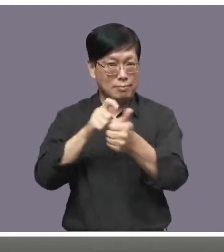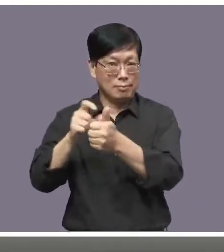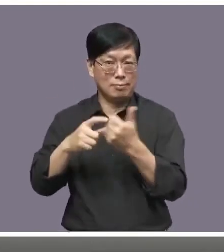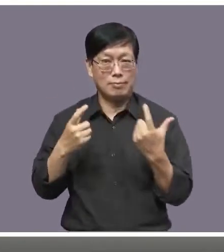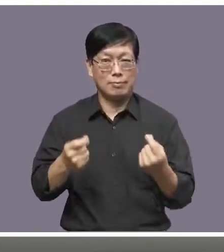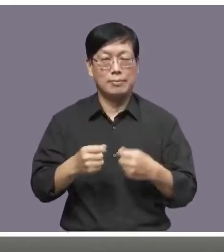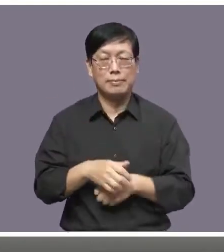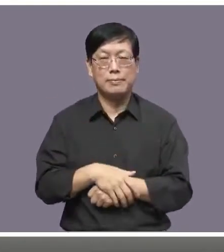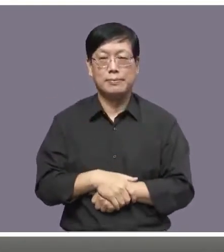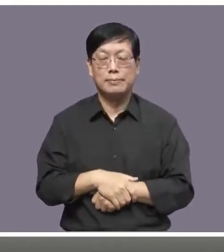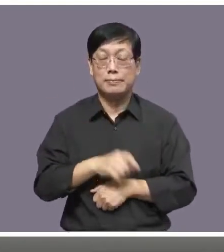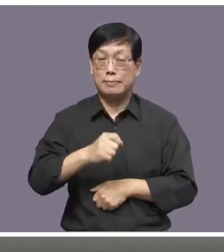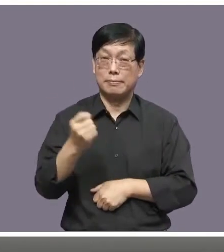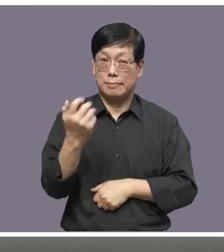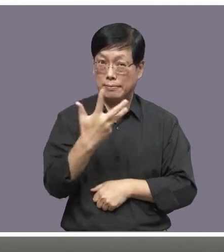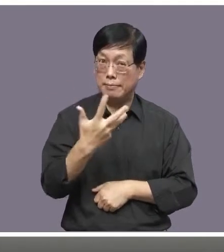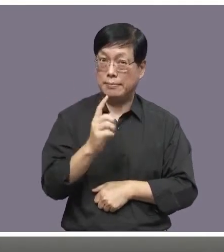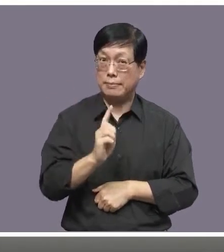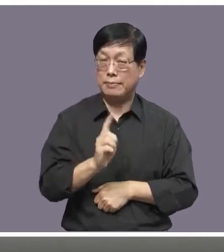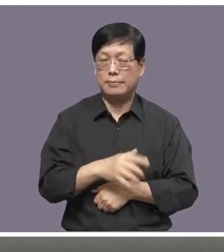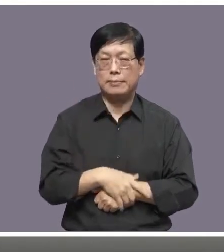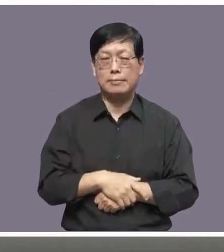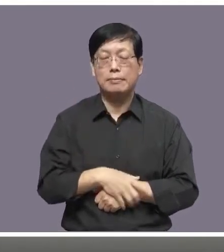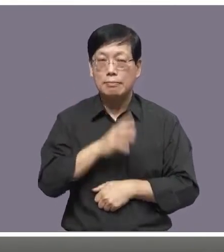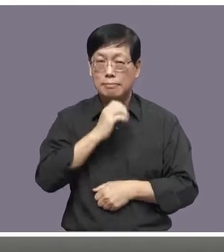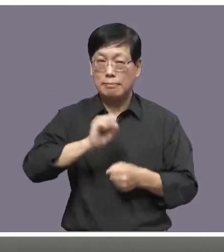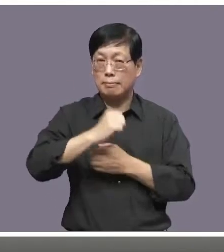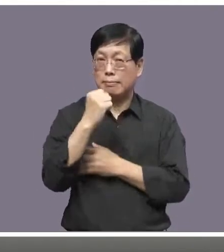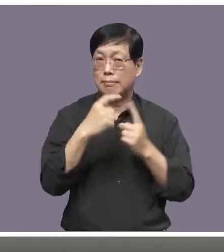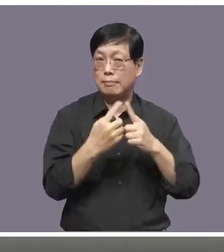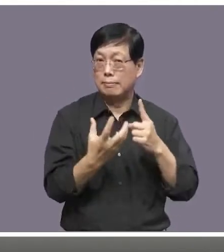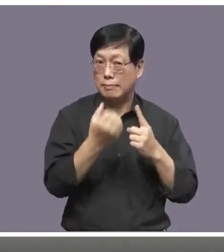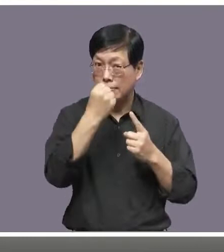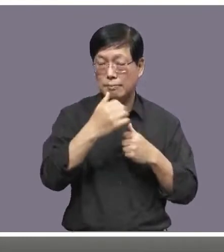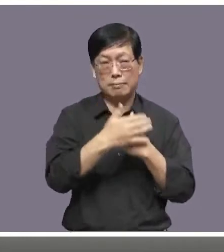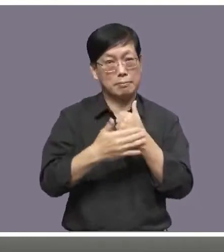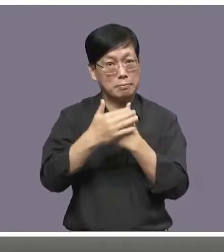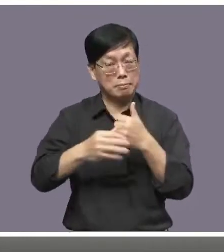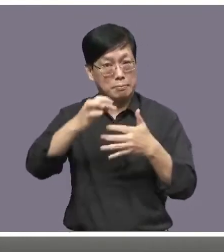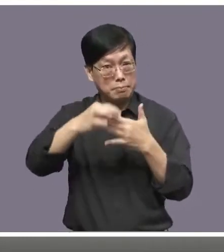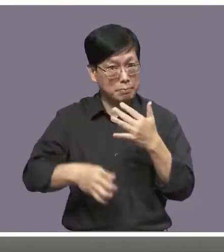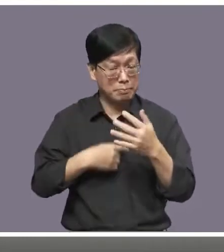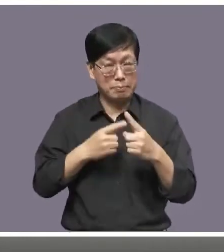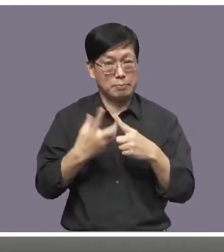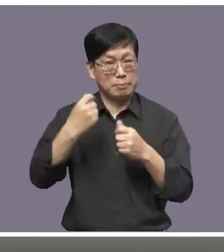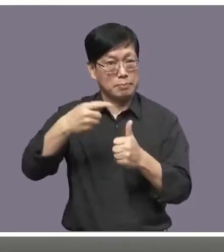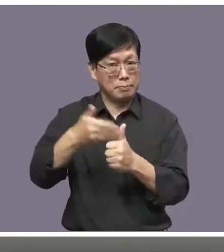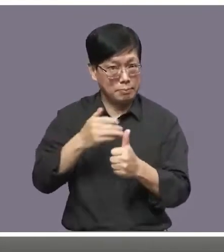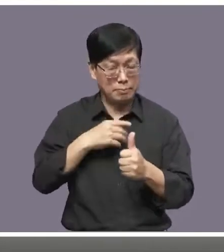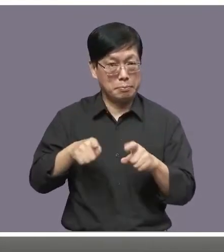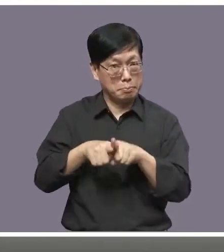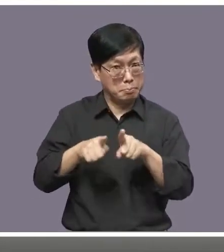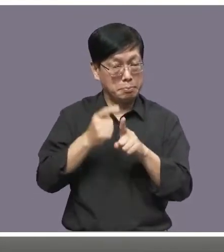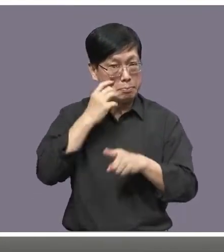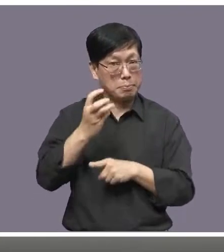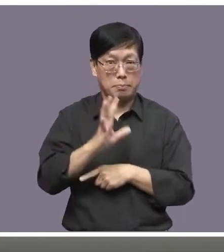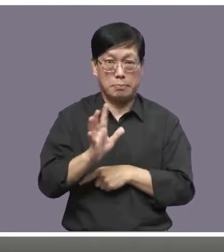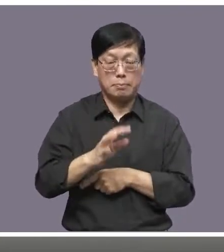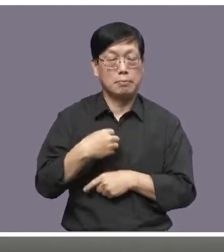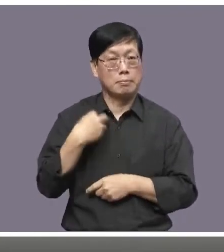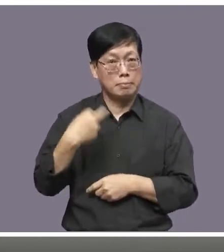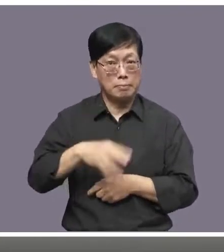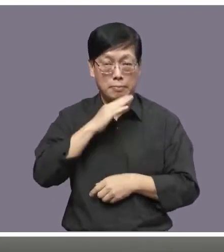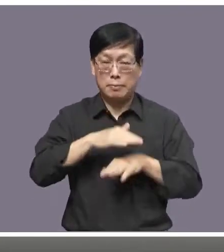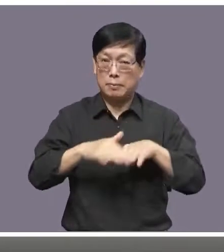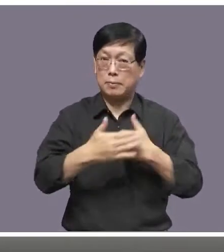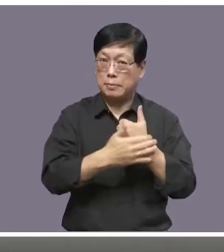下一页这八大议题呢分别在于强化人权保障体制人权教育平等不歧视还有所谓